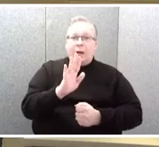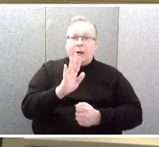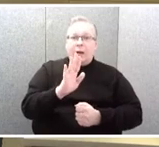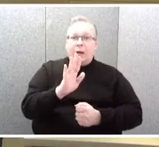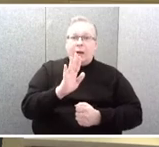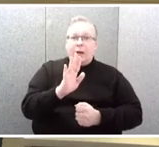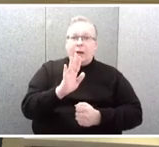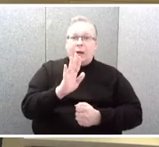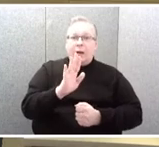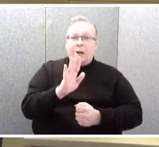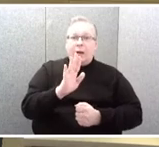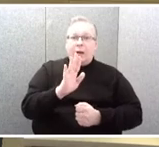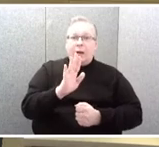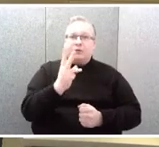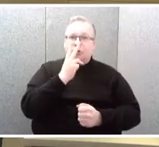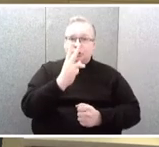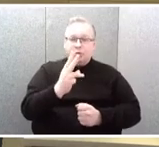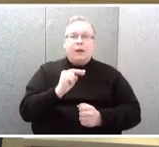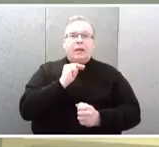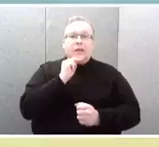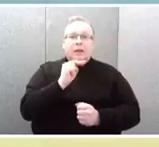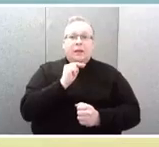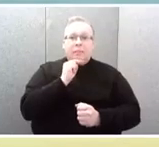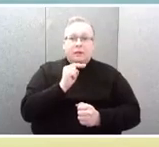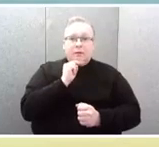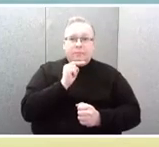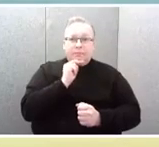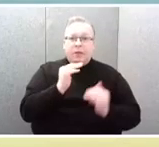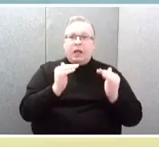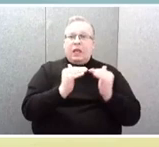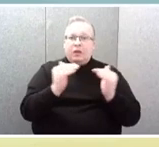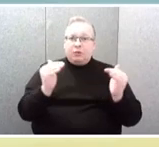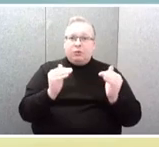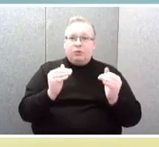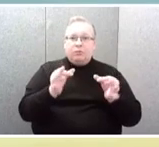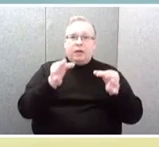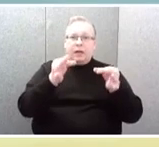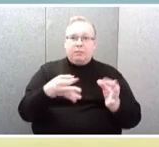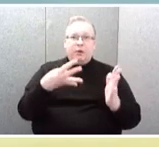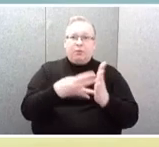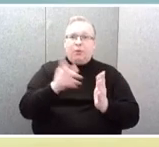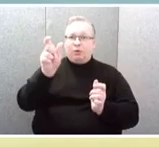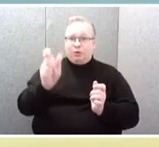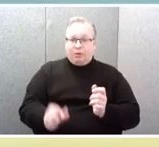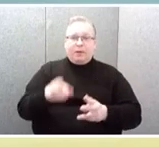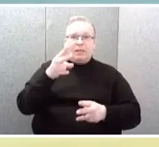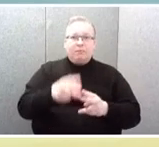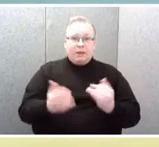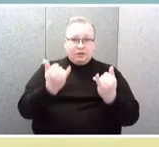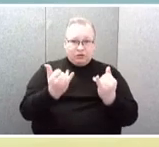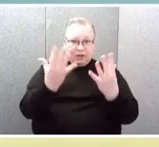Tik noriu atkreipti dėmesį, kad lygių galimybių kontrolierės sprendimai šią dieną kaip